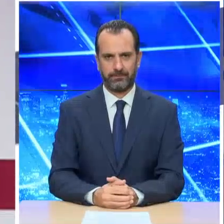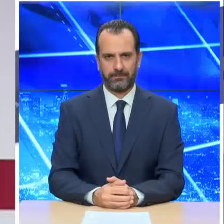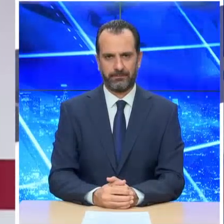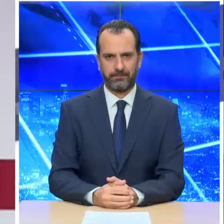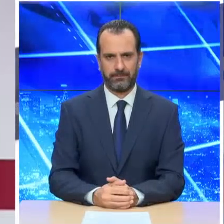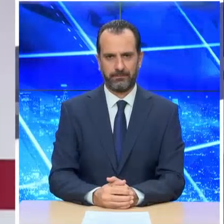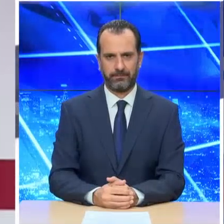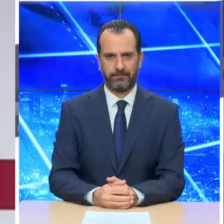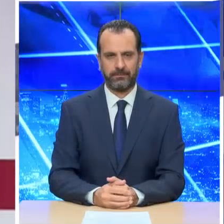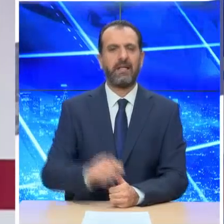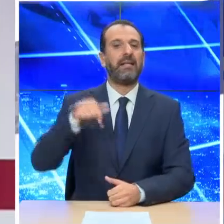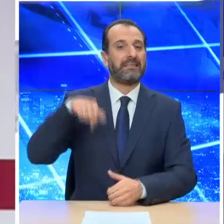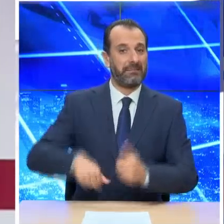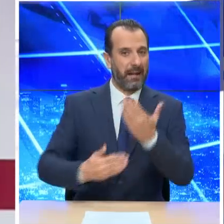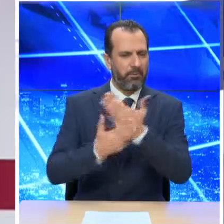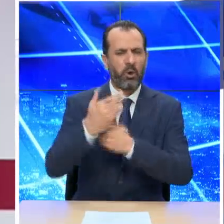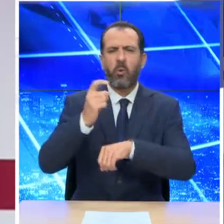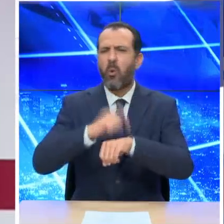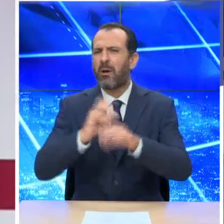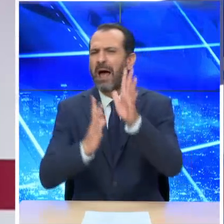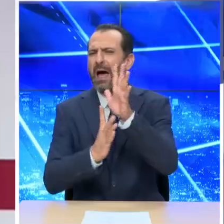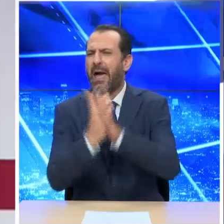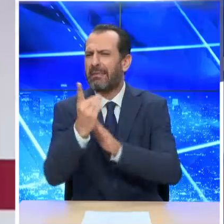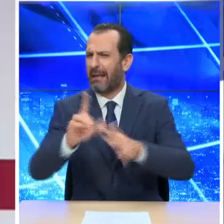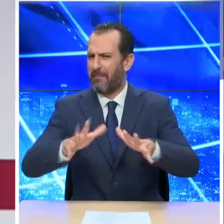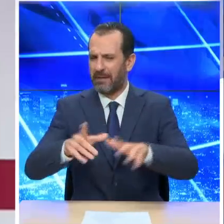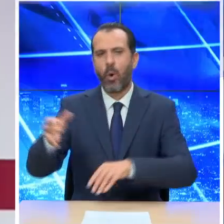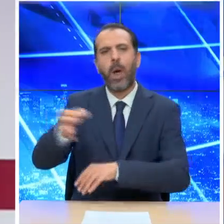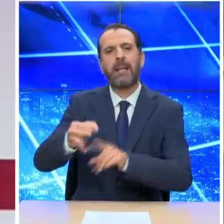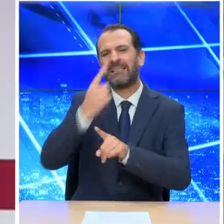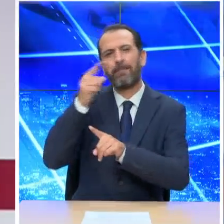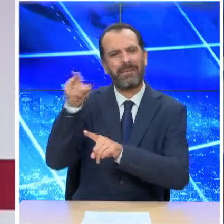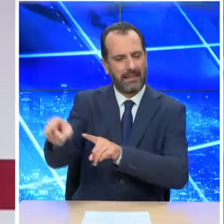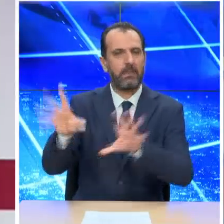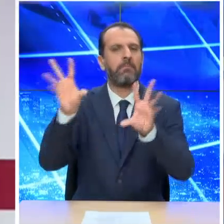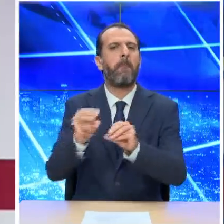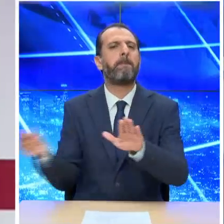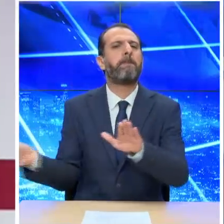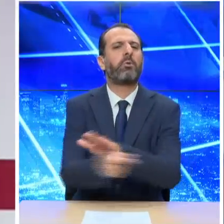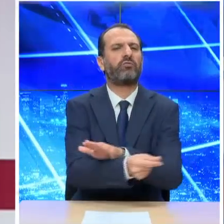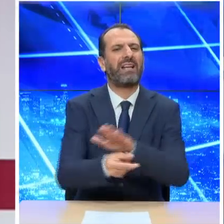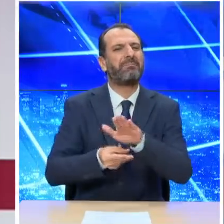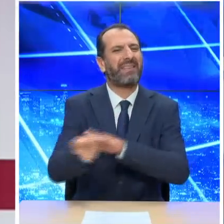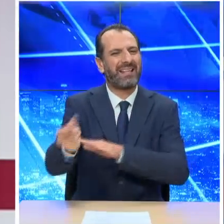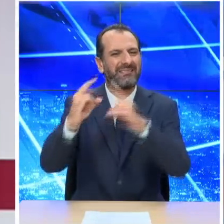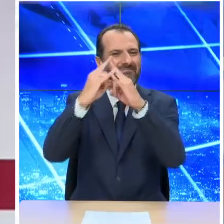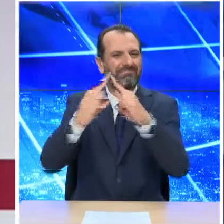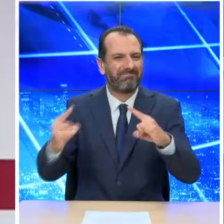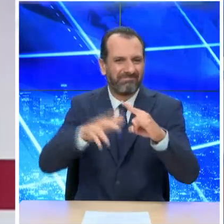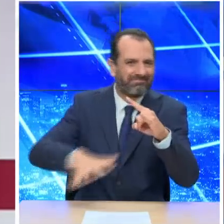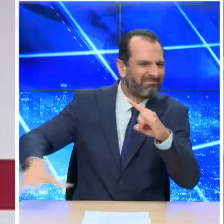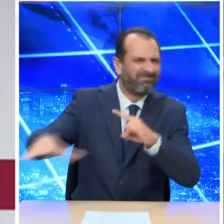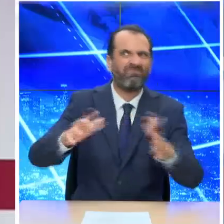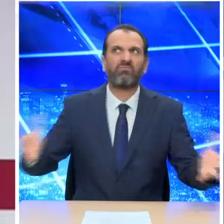Ένταση επικράτησε το πρωί στη Λέσβο κατά τη διάρκεια διαδήλωσης προσφύγων και μεταναστών που παραμένουν στο δρόμο για τέταρτη ημέρα μετά την